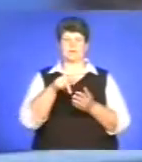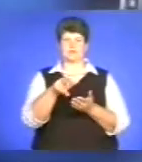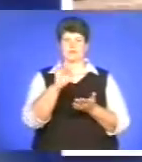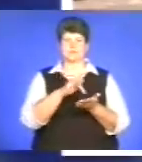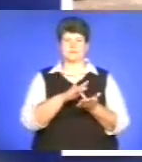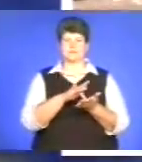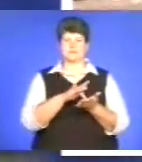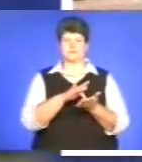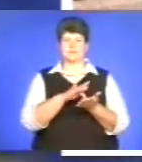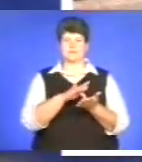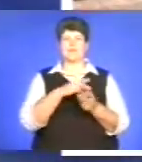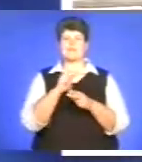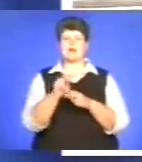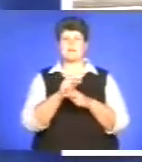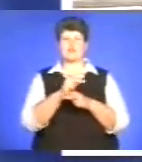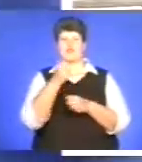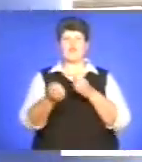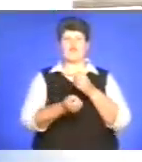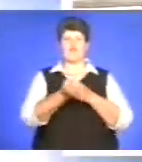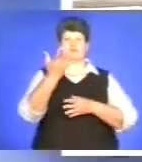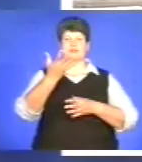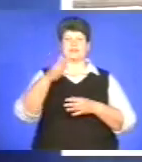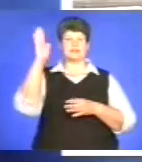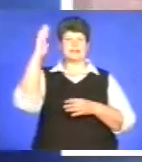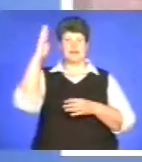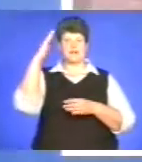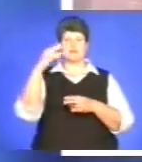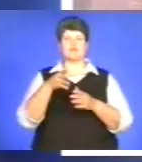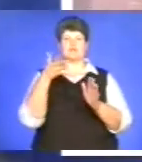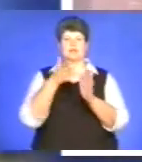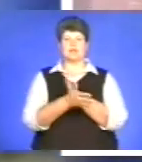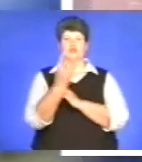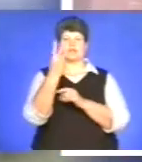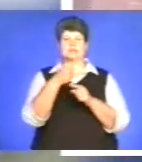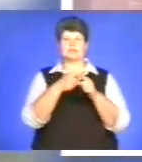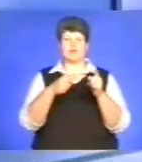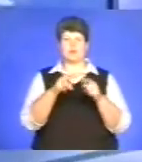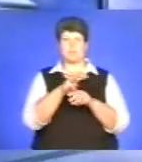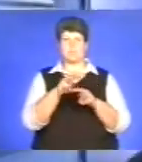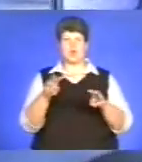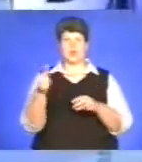На ремонт фонтанів у Тернополі витратили майже 4,5 млн грн.